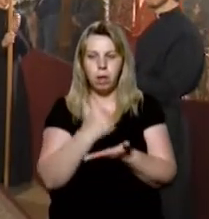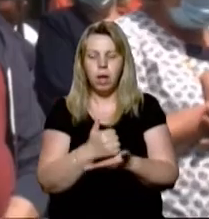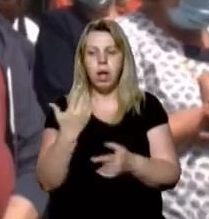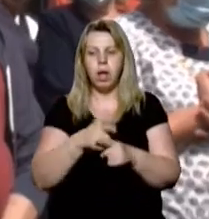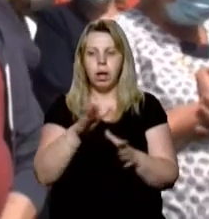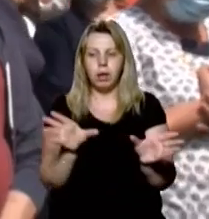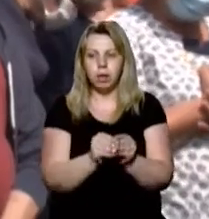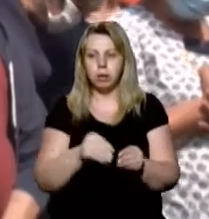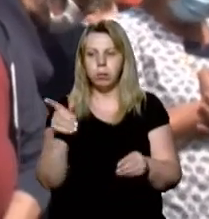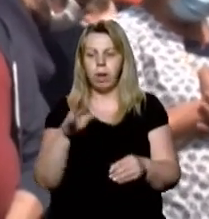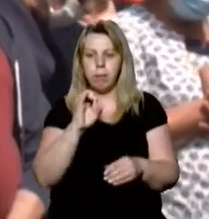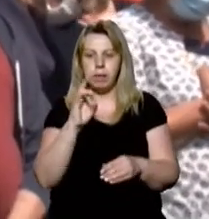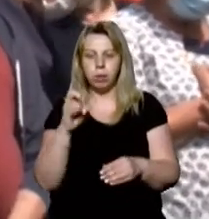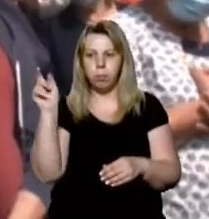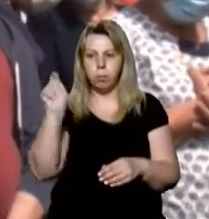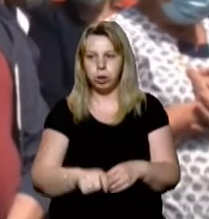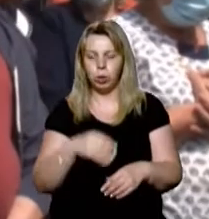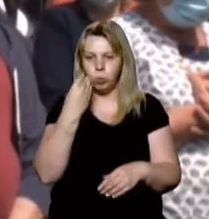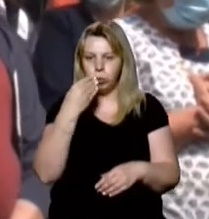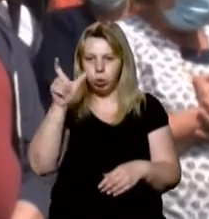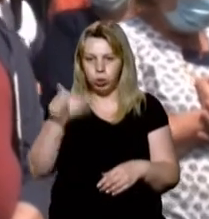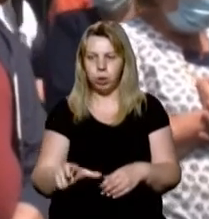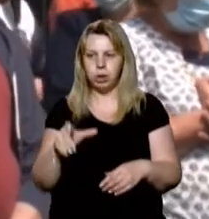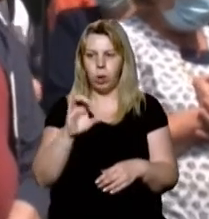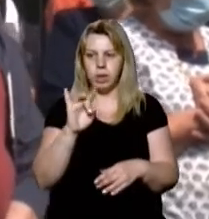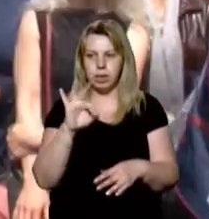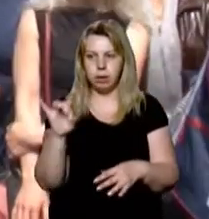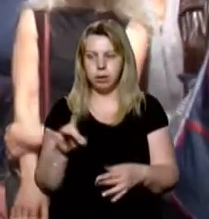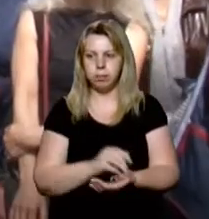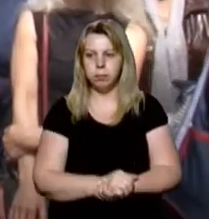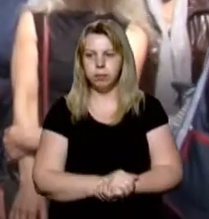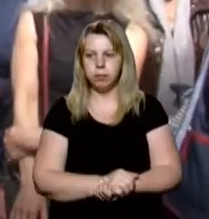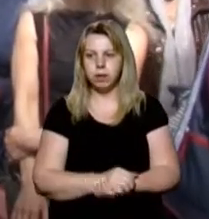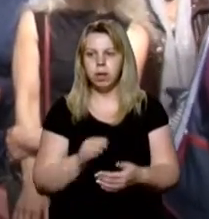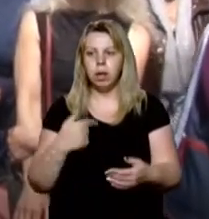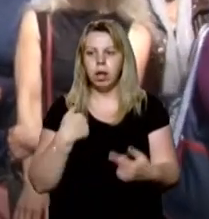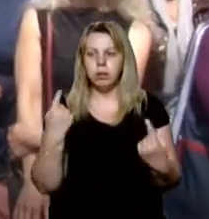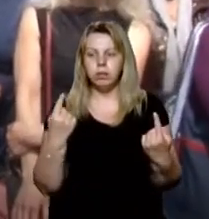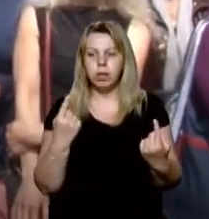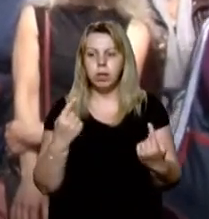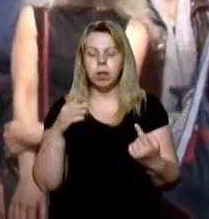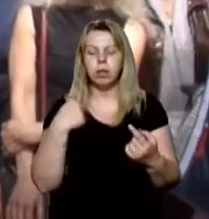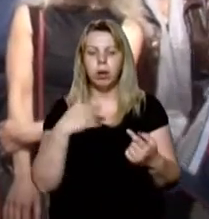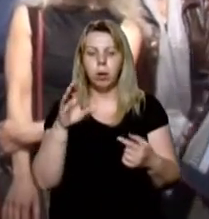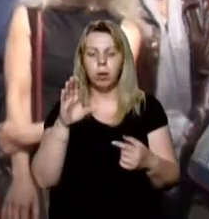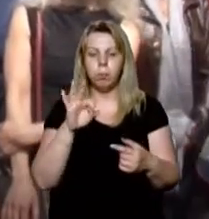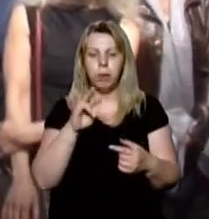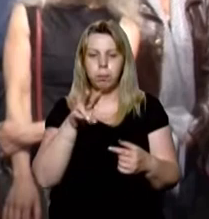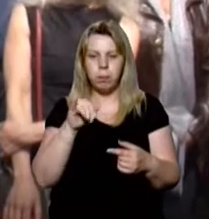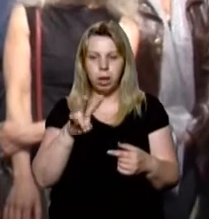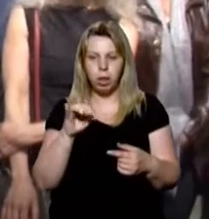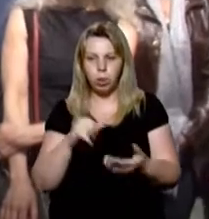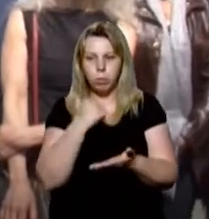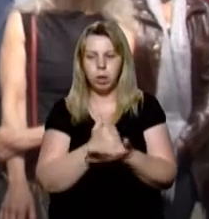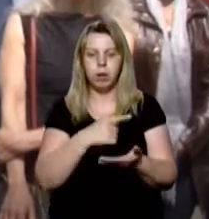Разом з батьками пом'янутий єпископа прийшов Ужгородець Олександр Буксар. Справді за дикою Міланом від нас пішла епоха